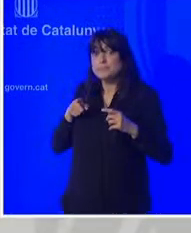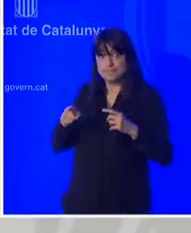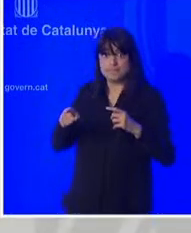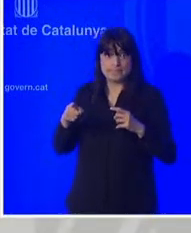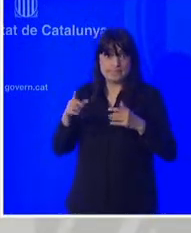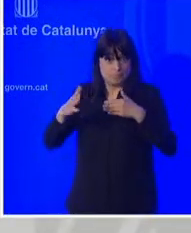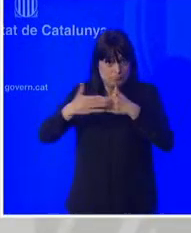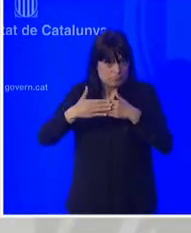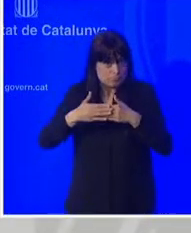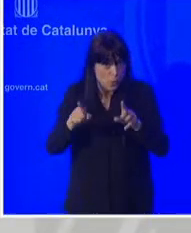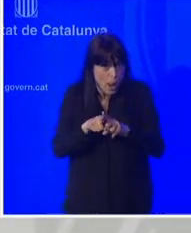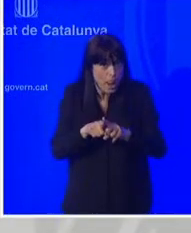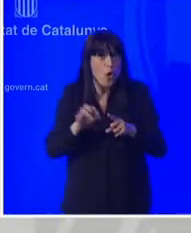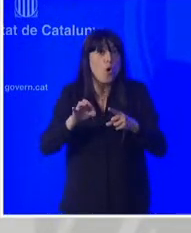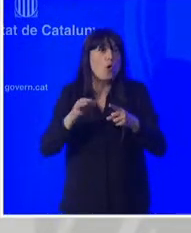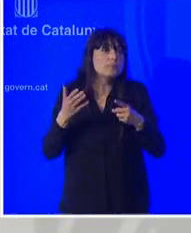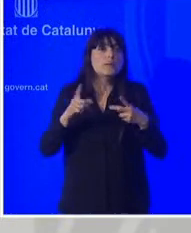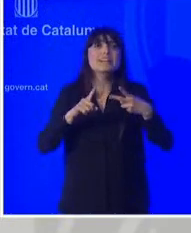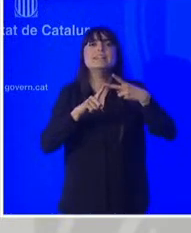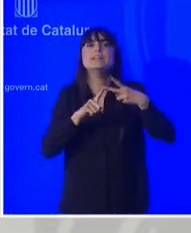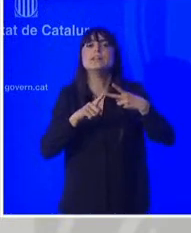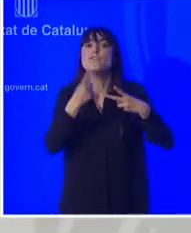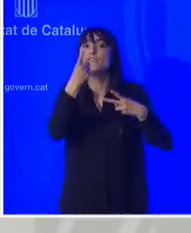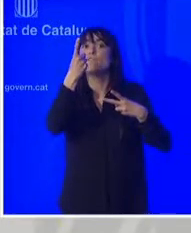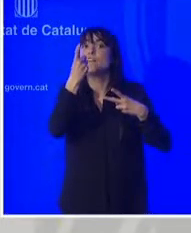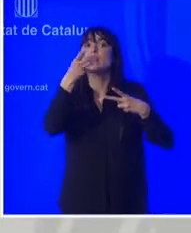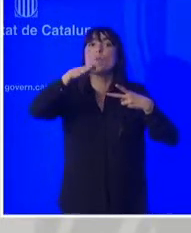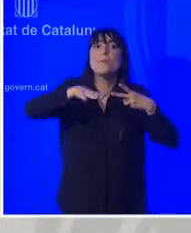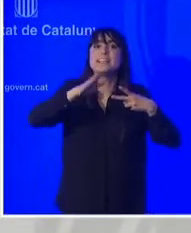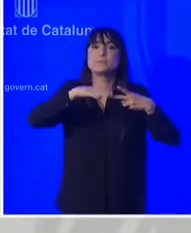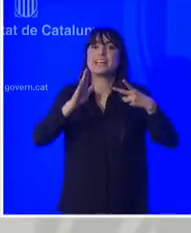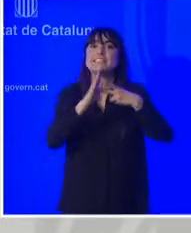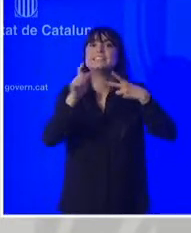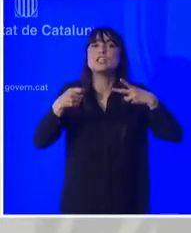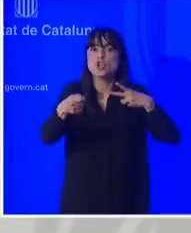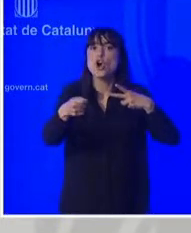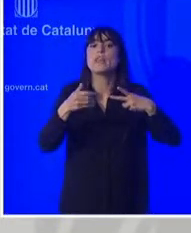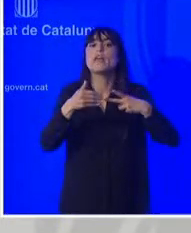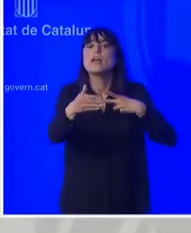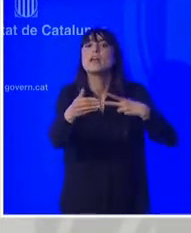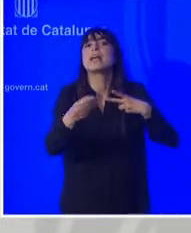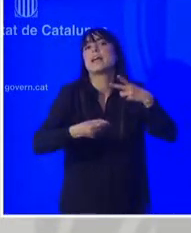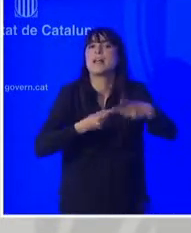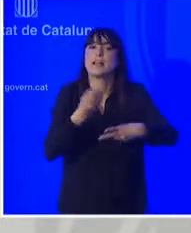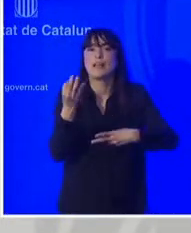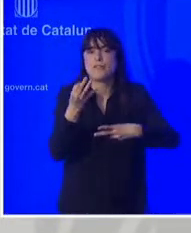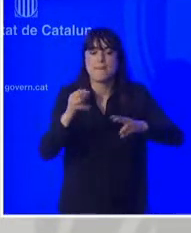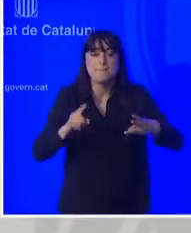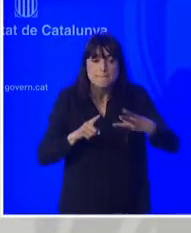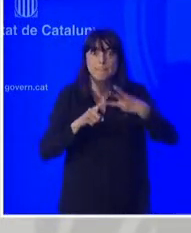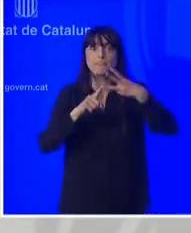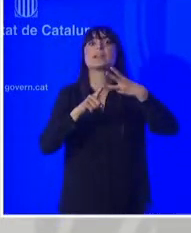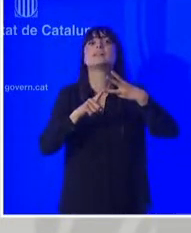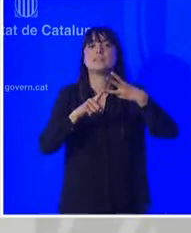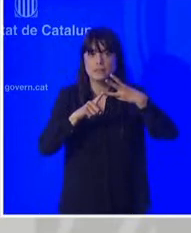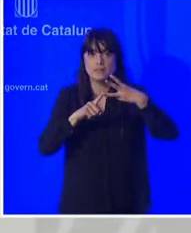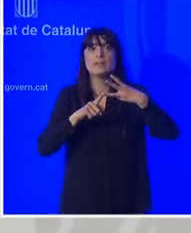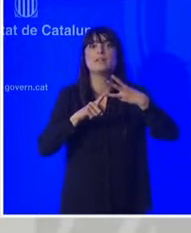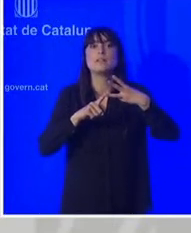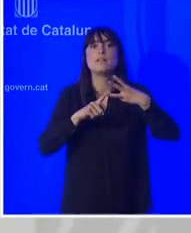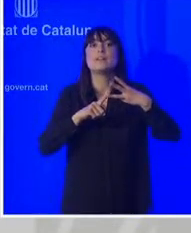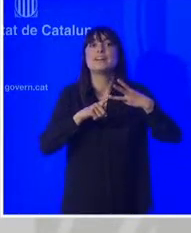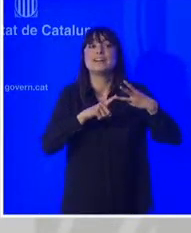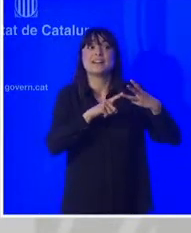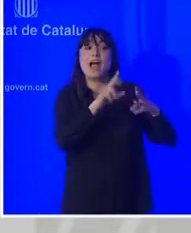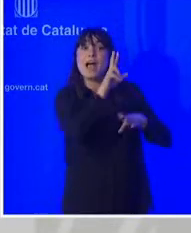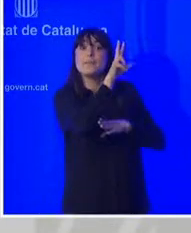celebrar l'esdeveniment aquest any. També voldria demanar com veu el Govern en funcions la decisió d'avui de la mesa del Congrés basant-se en un informe dels lletrats de